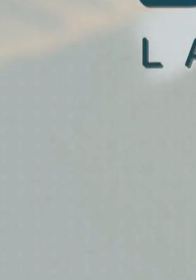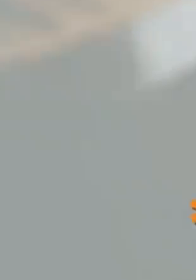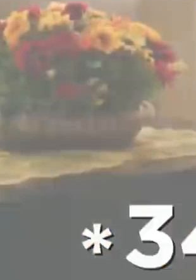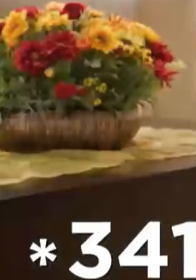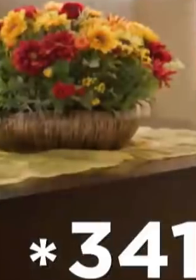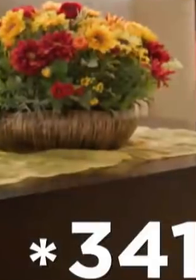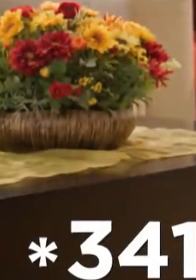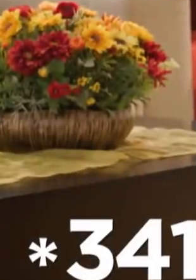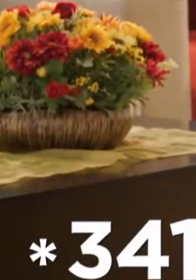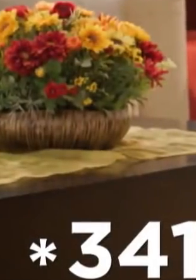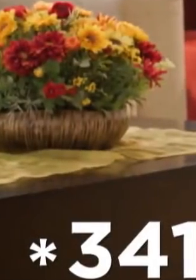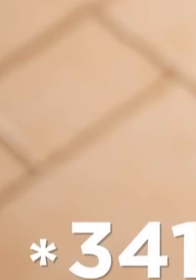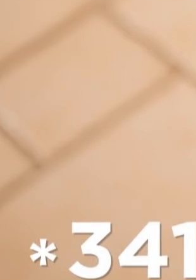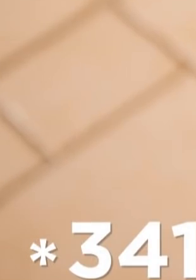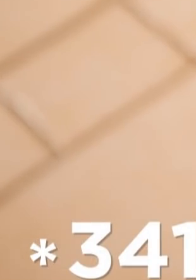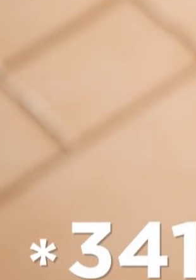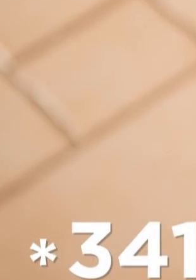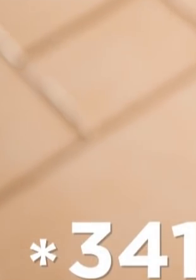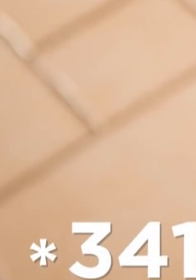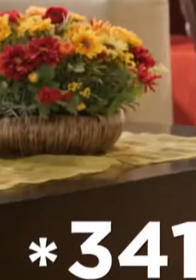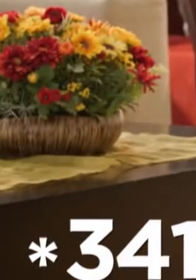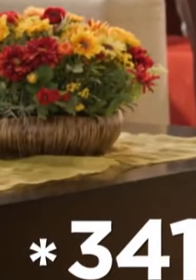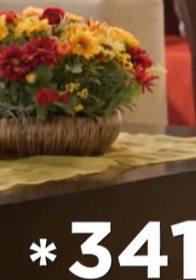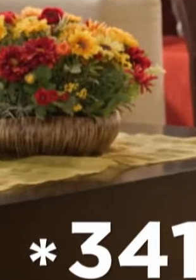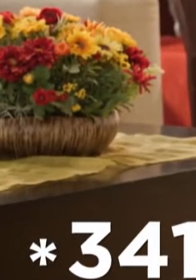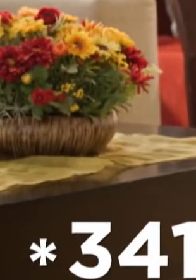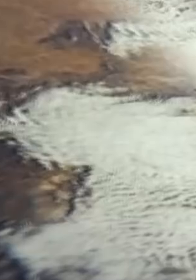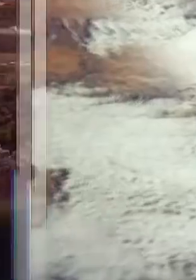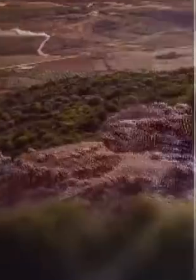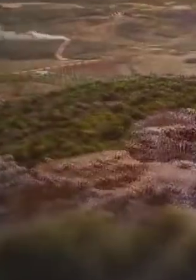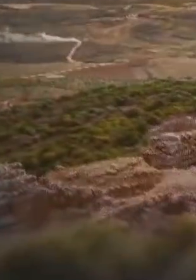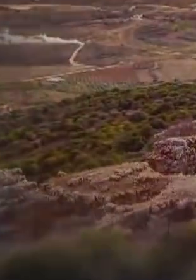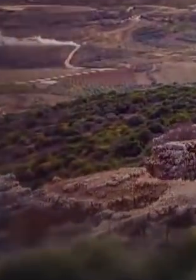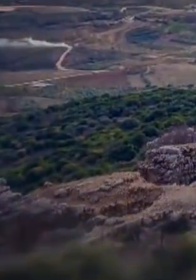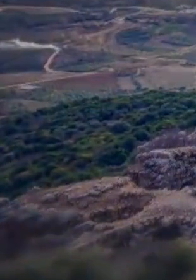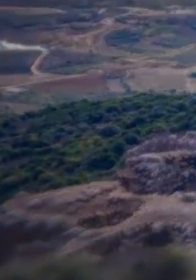מזל שהקשבתי לאשתי, בזכותה ובזכות ביקיור לייזר, אני כבר לא סובל מכאבים.